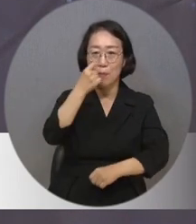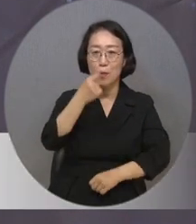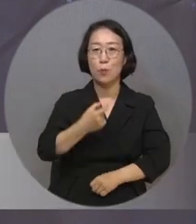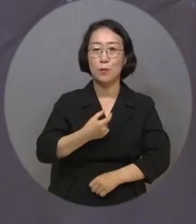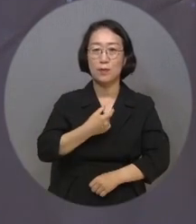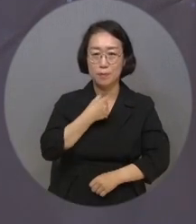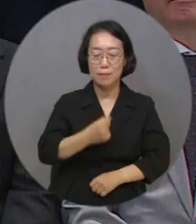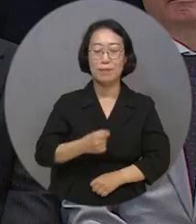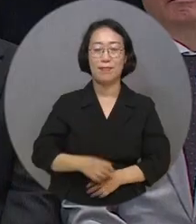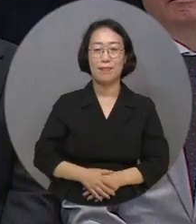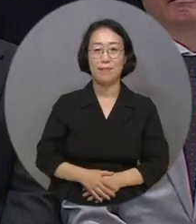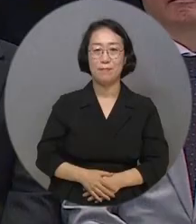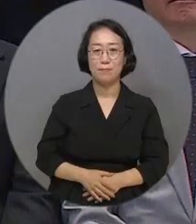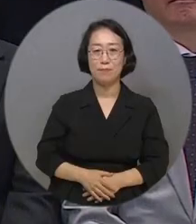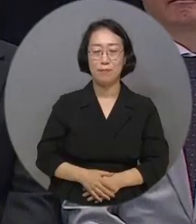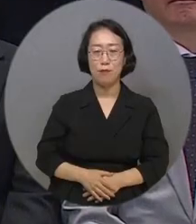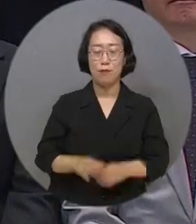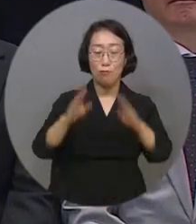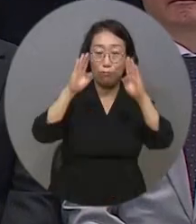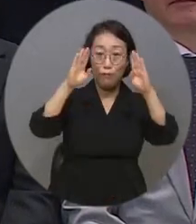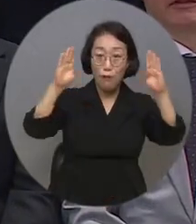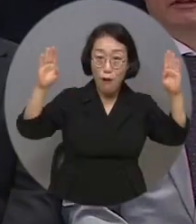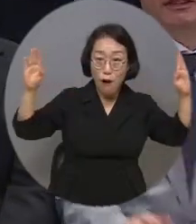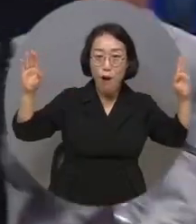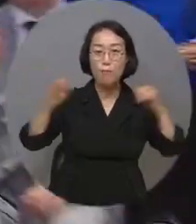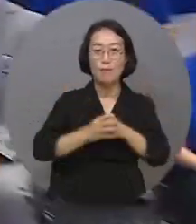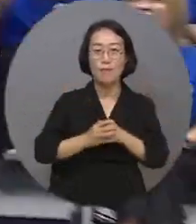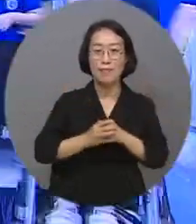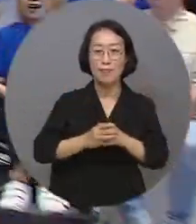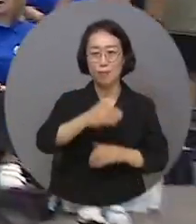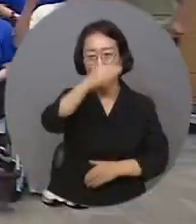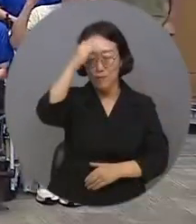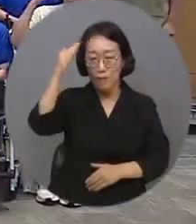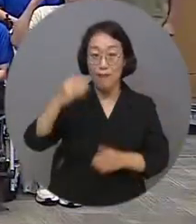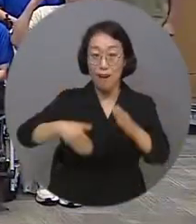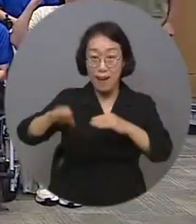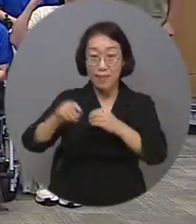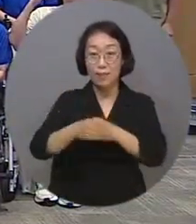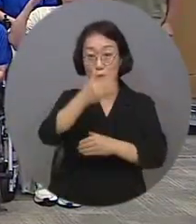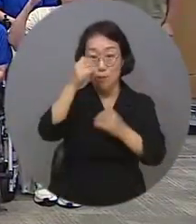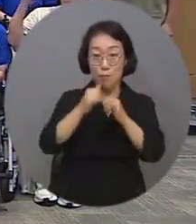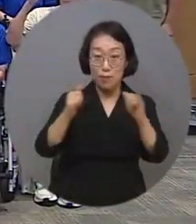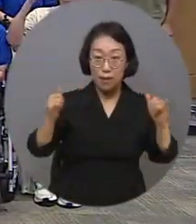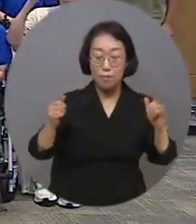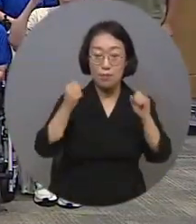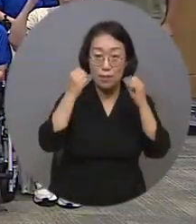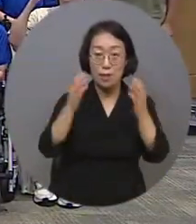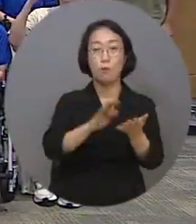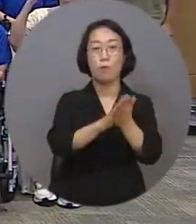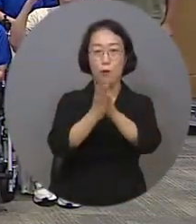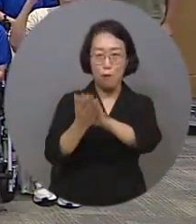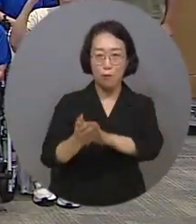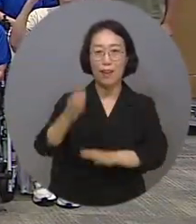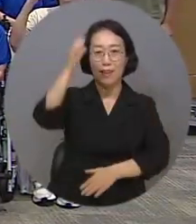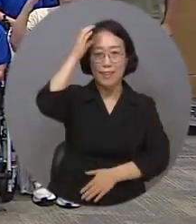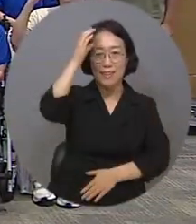더 넓은 세상에 도전하는 청년들의 용기가 새로운 변화를 이끌어내길 바랍니다.